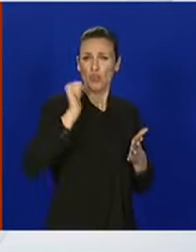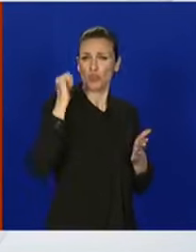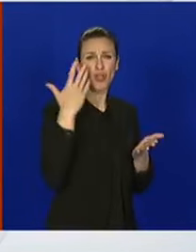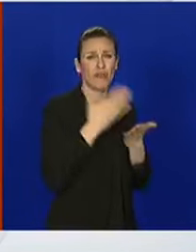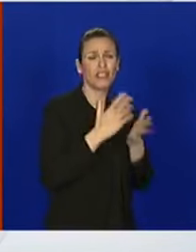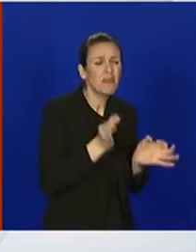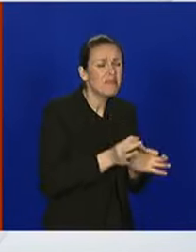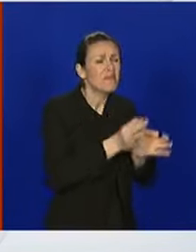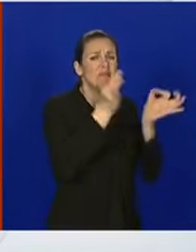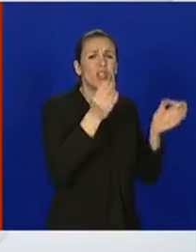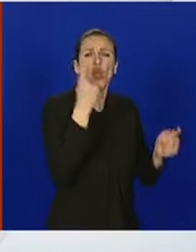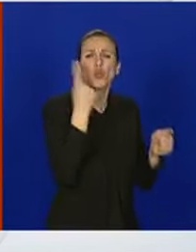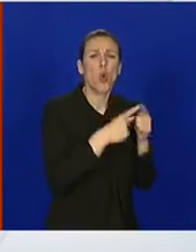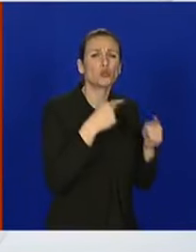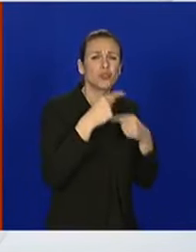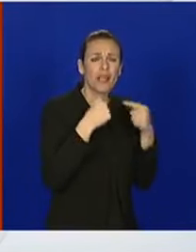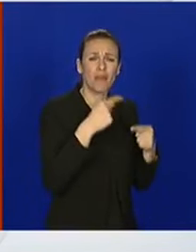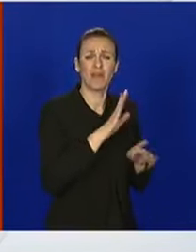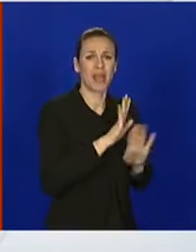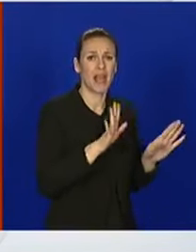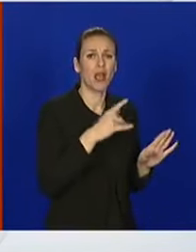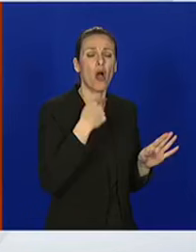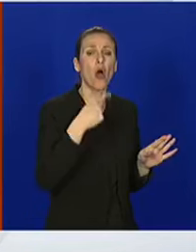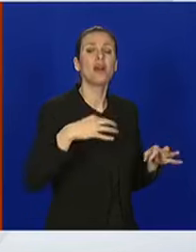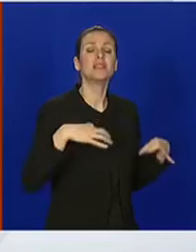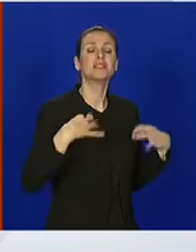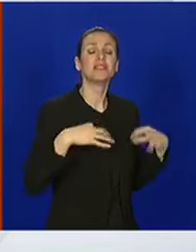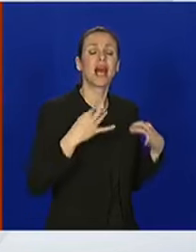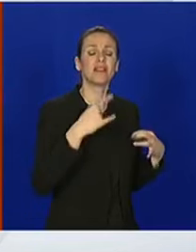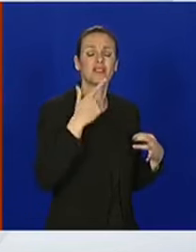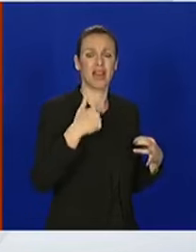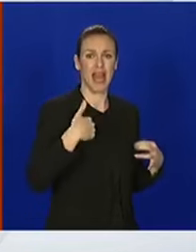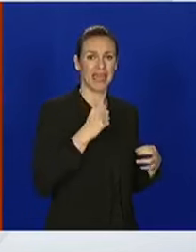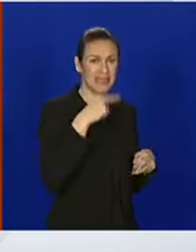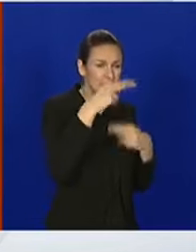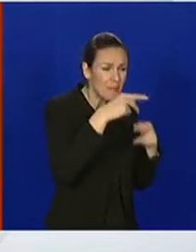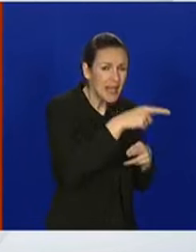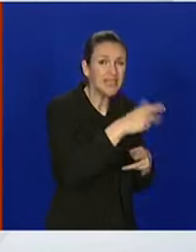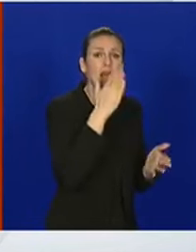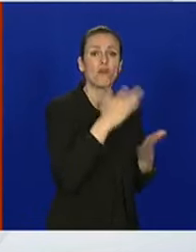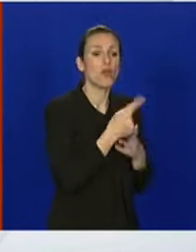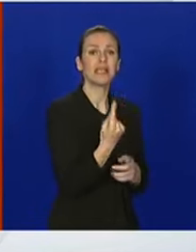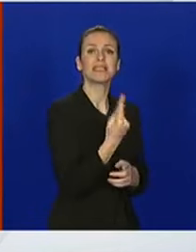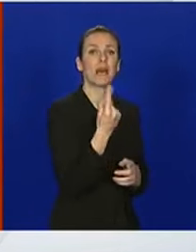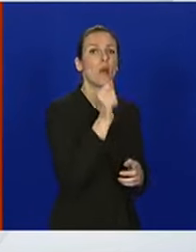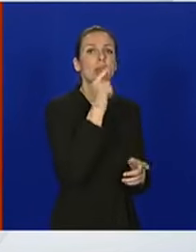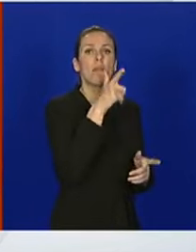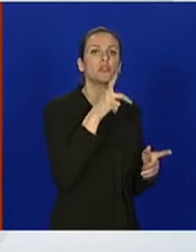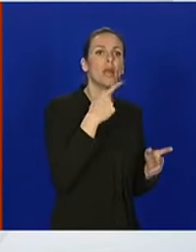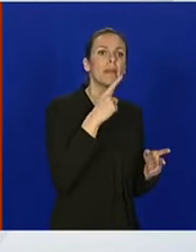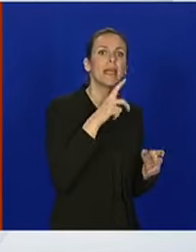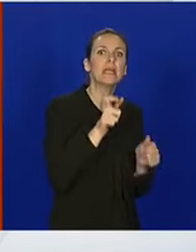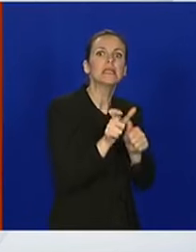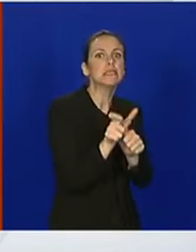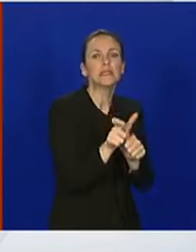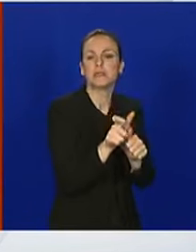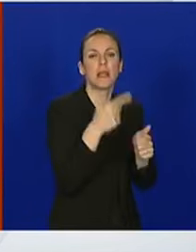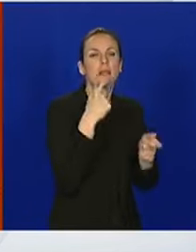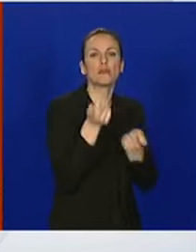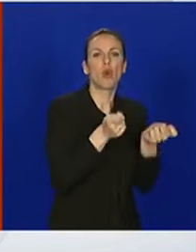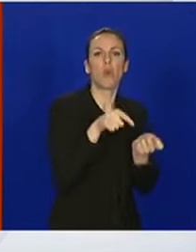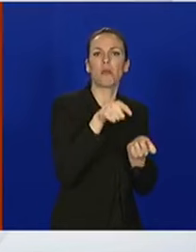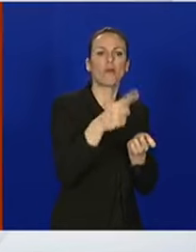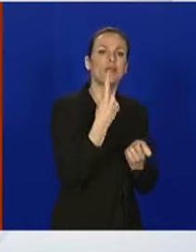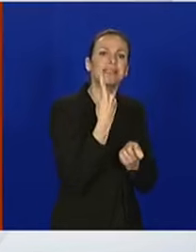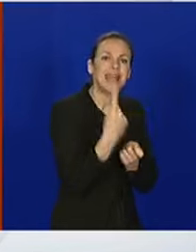i decidirano rekao da zdravstvena inspekcija, koja je samostalna inspekcija i koju ne može nitko niti nadzirati, niti upravljati njihovim